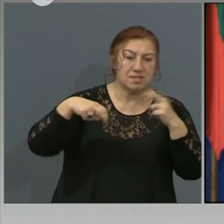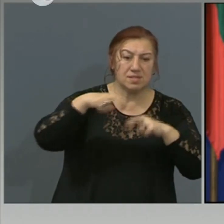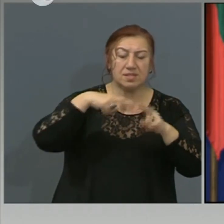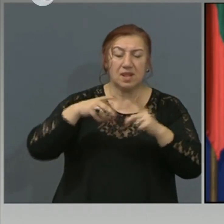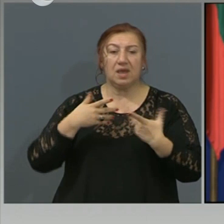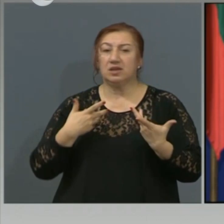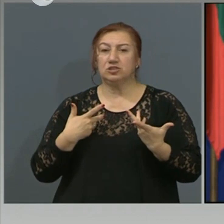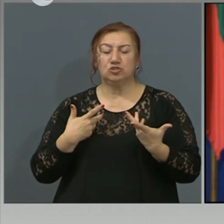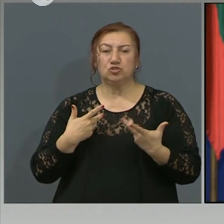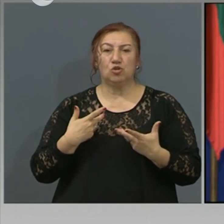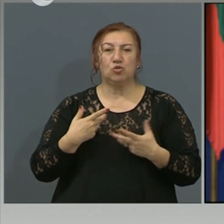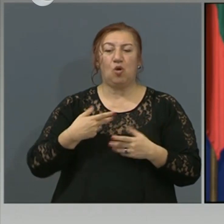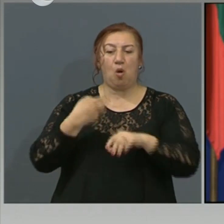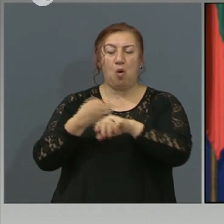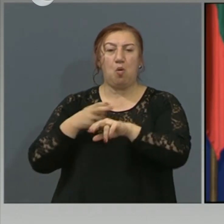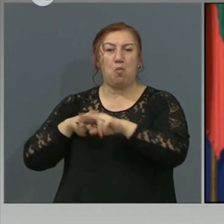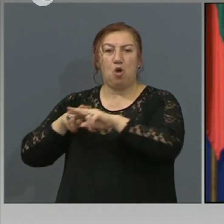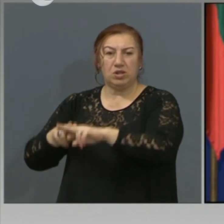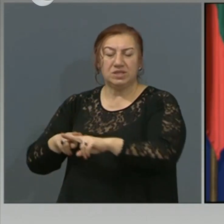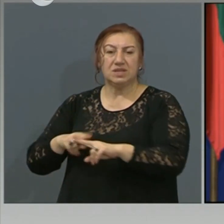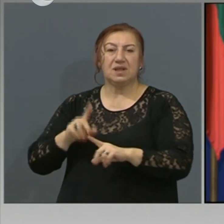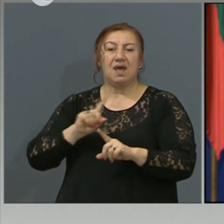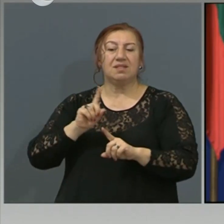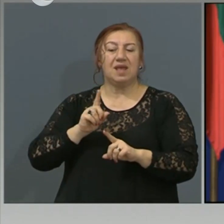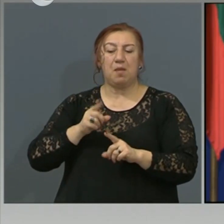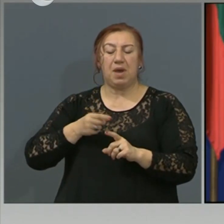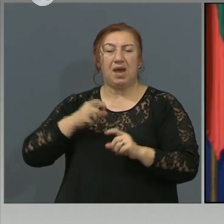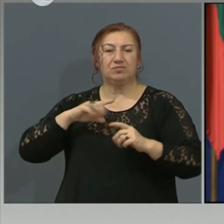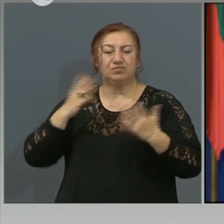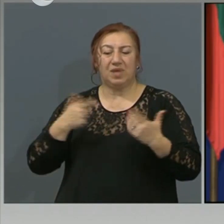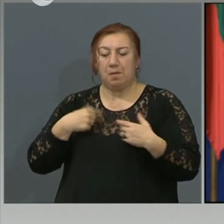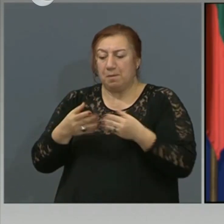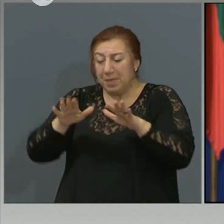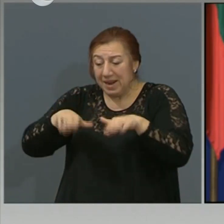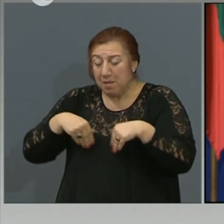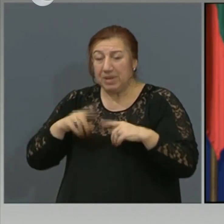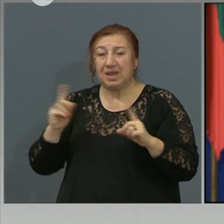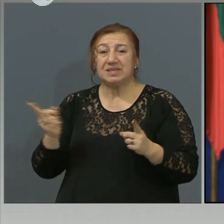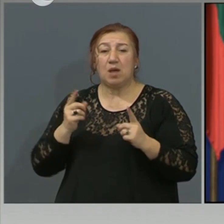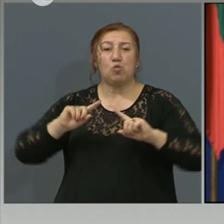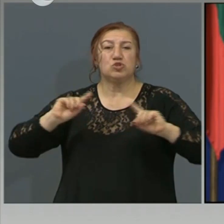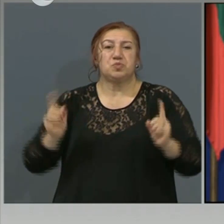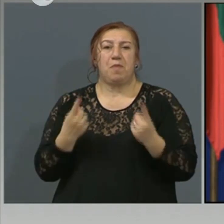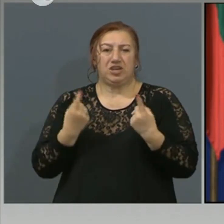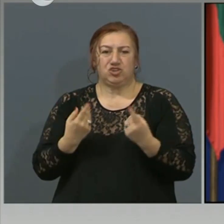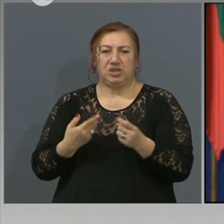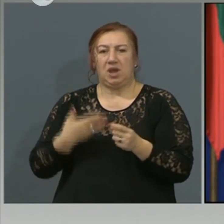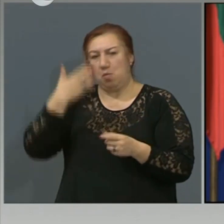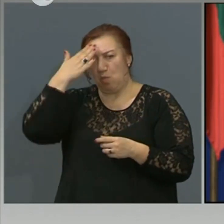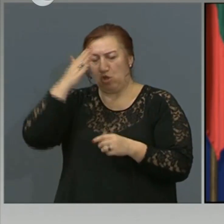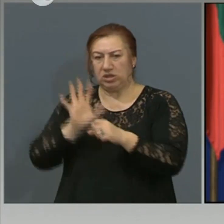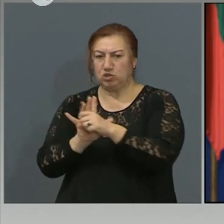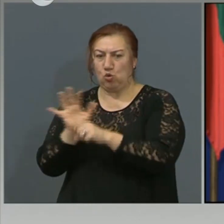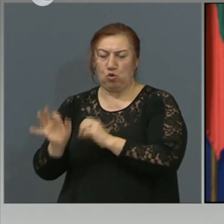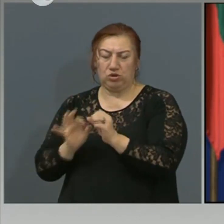спадна заради обявената карантина. Знаете, че само успешните мероприятия се извършват сега. И вчера ви казах,